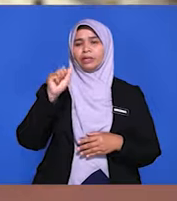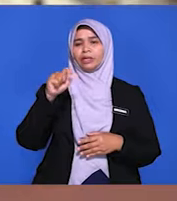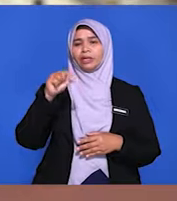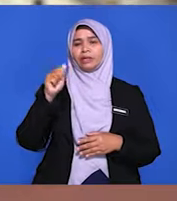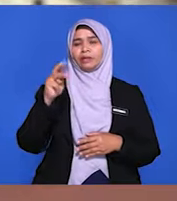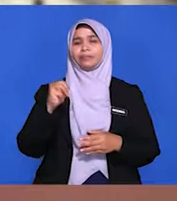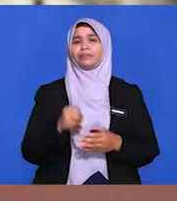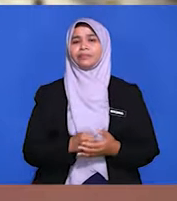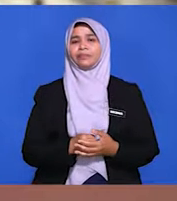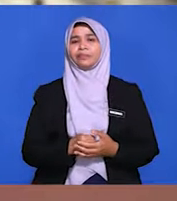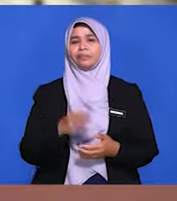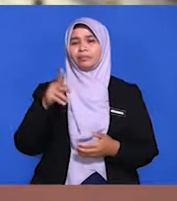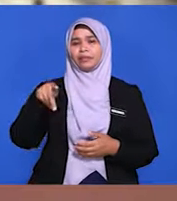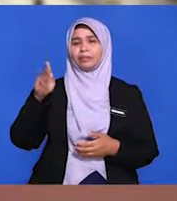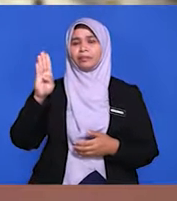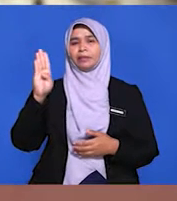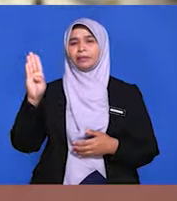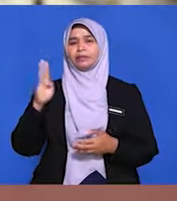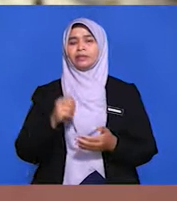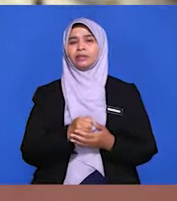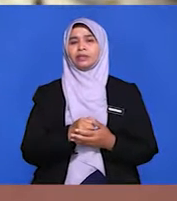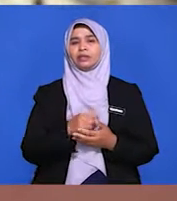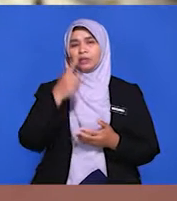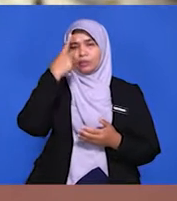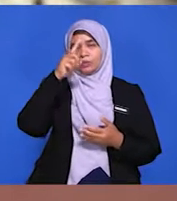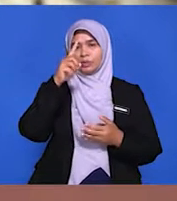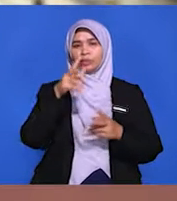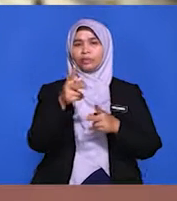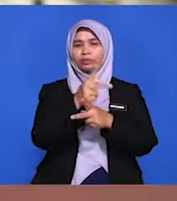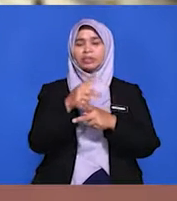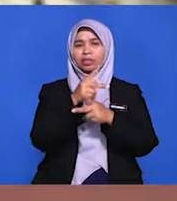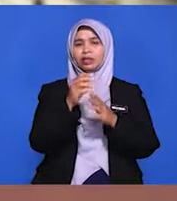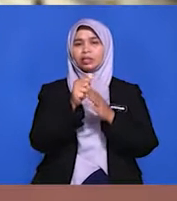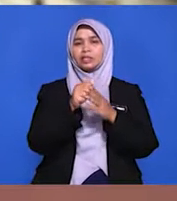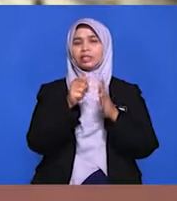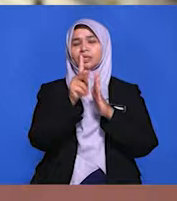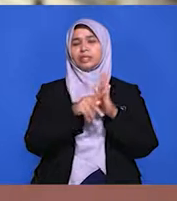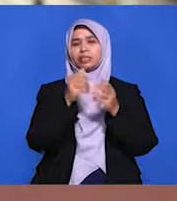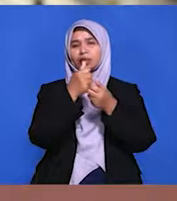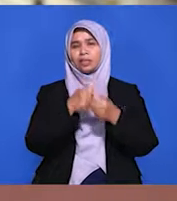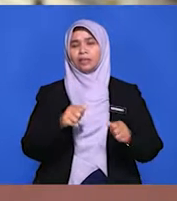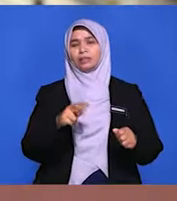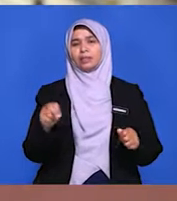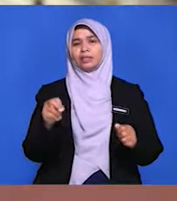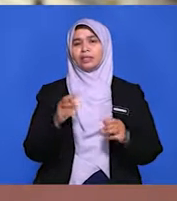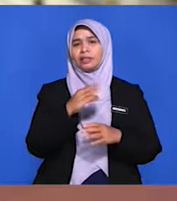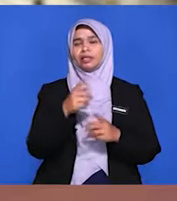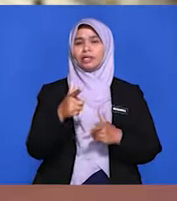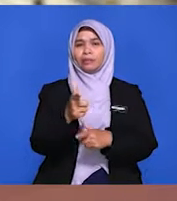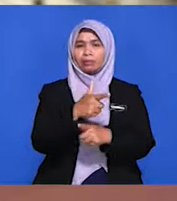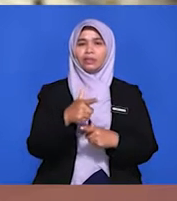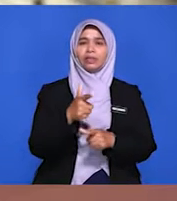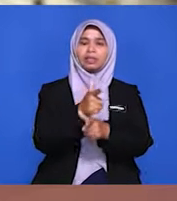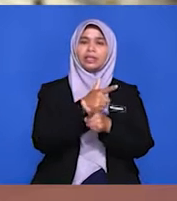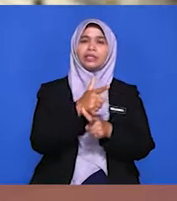Malaysia menyokong piagam PBB untuk menjaga keamanan dan melindungi hak